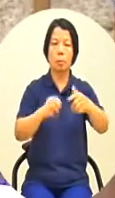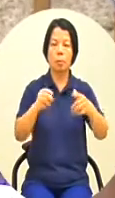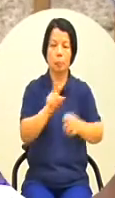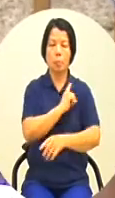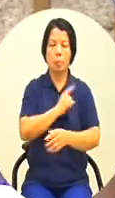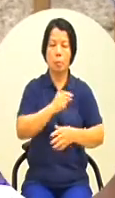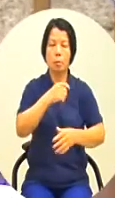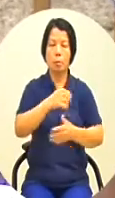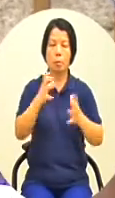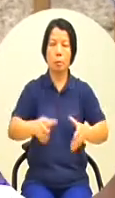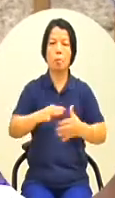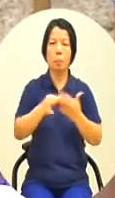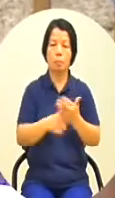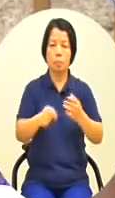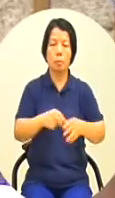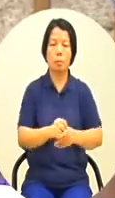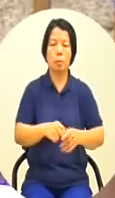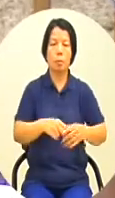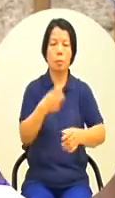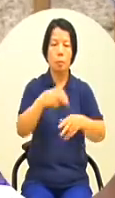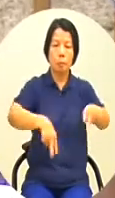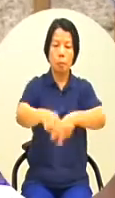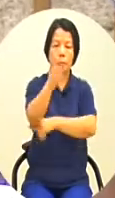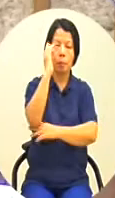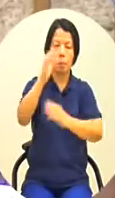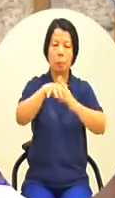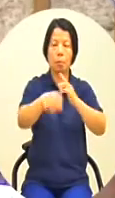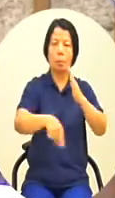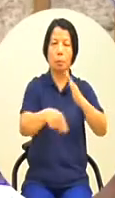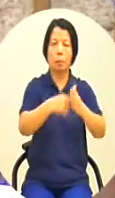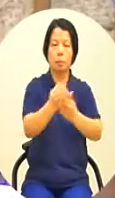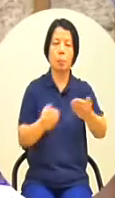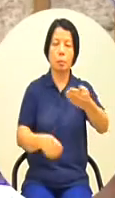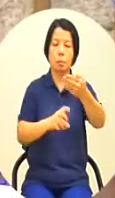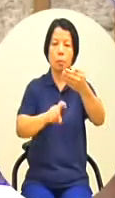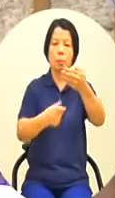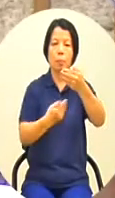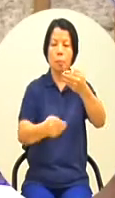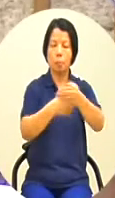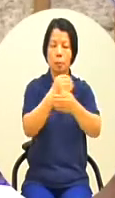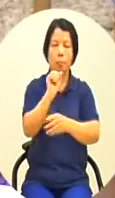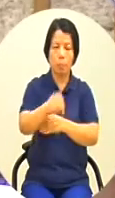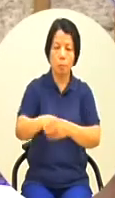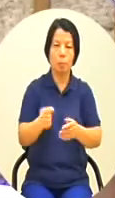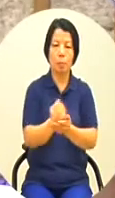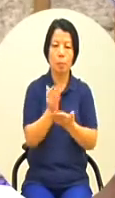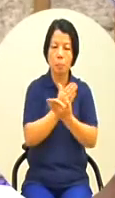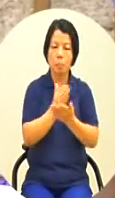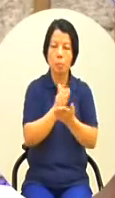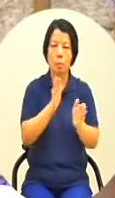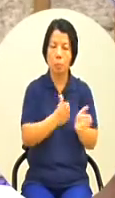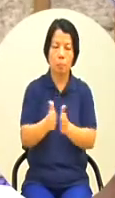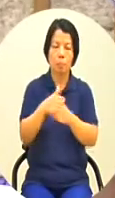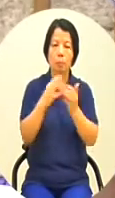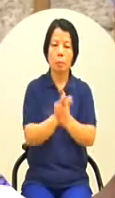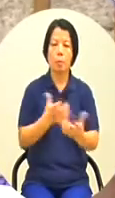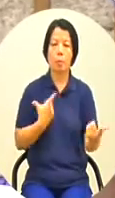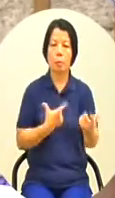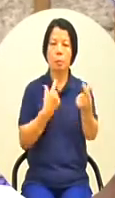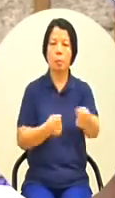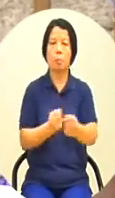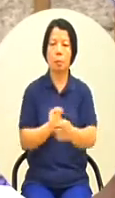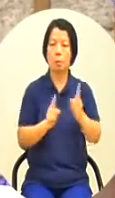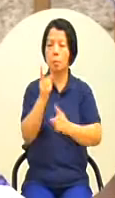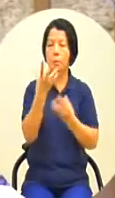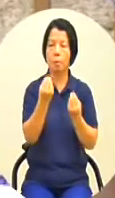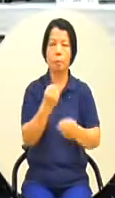法報行政院被查而行政院也在今年的9月19日同意被查所合定的版本與議會通過的版本相同沒有